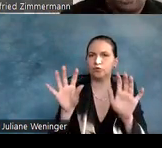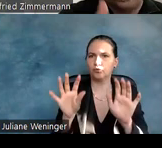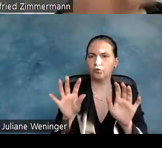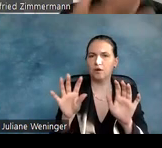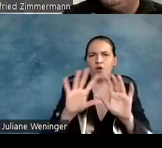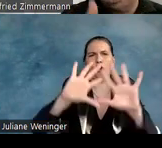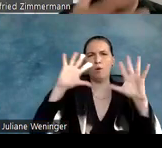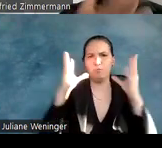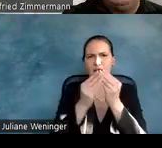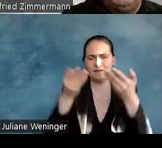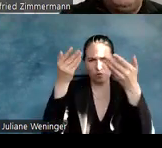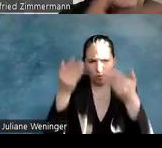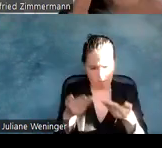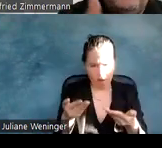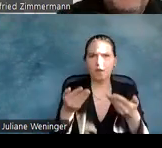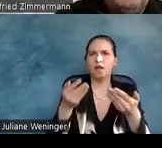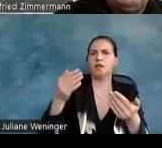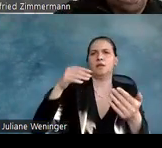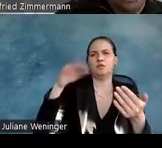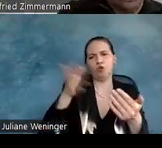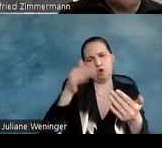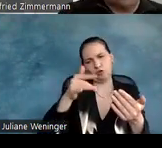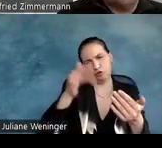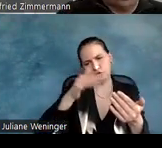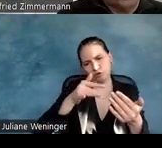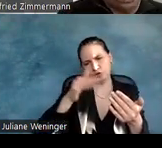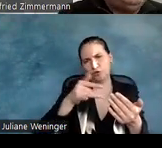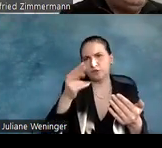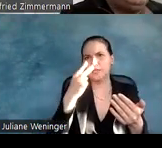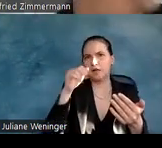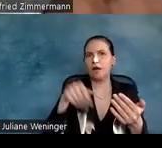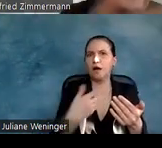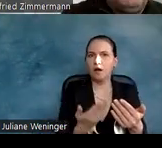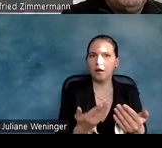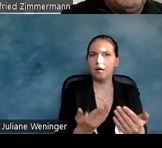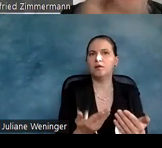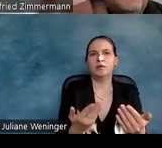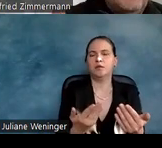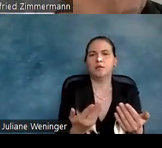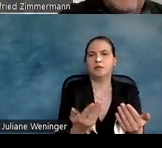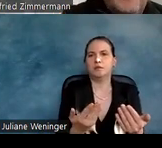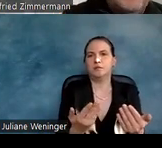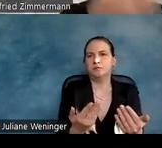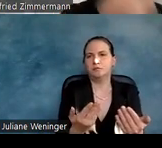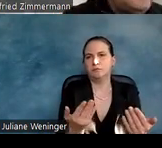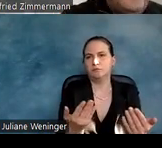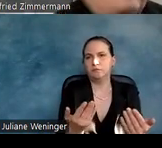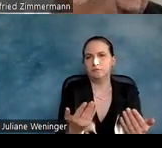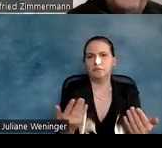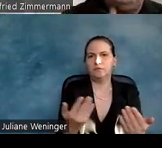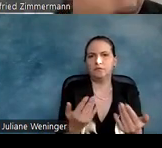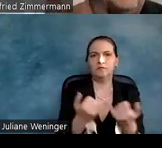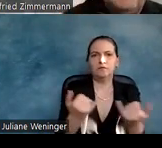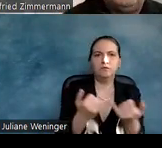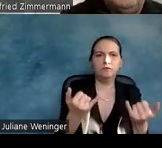durchscrollen und sehen, gibt es Probleme, zum Beispiel bei den Headdums, also fängt man mit Headdum 1, Headdum 2, 3